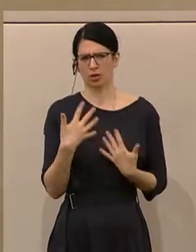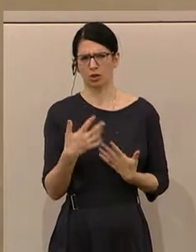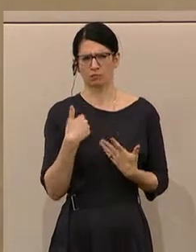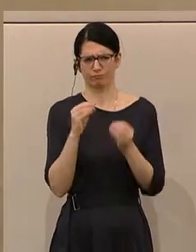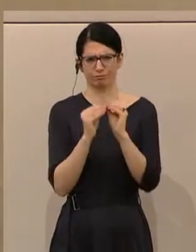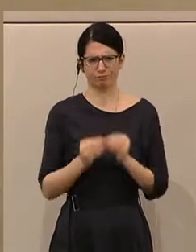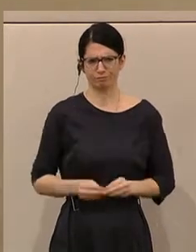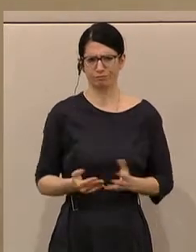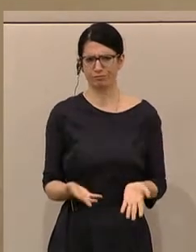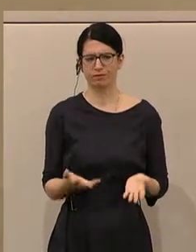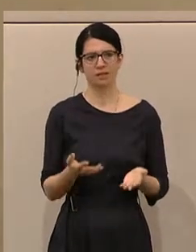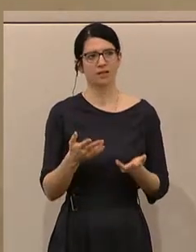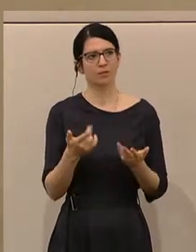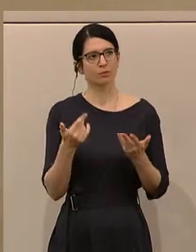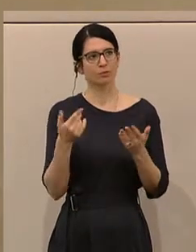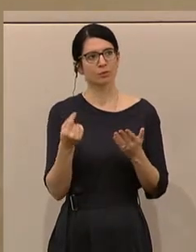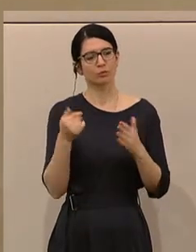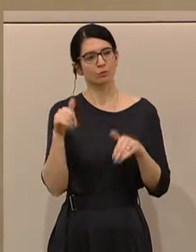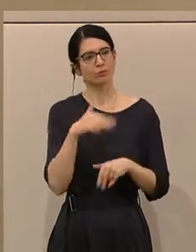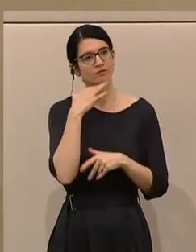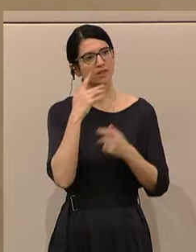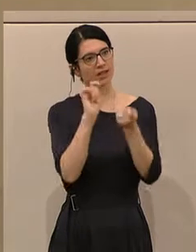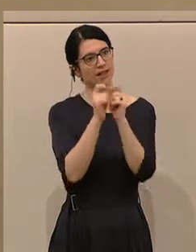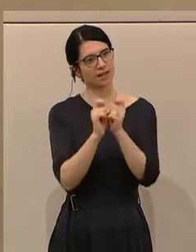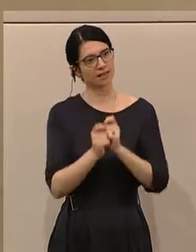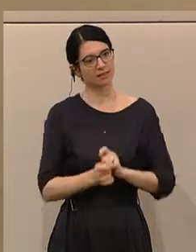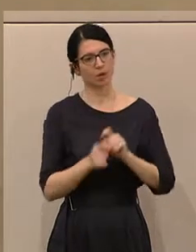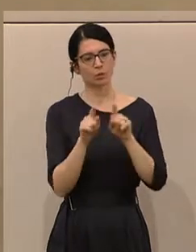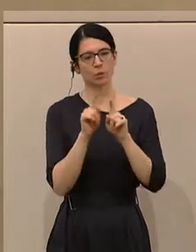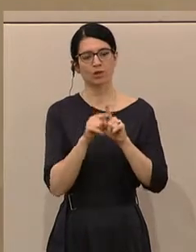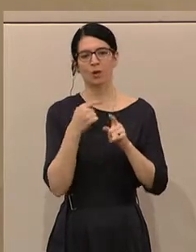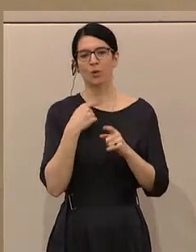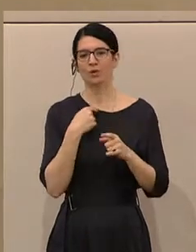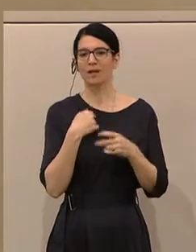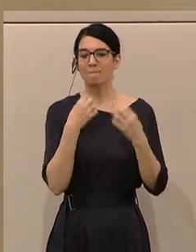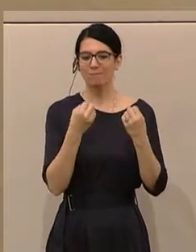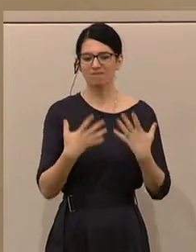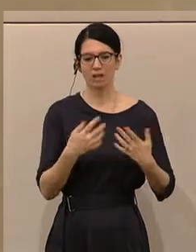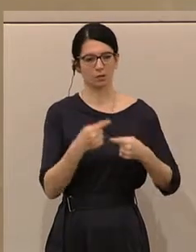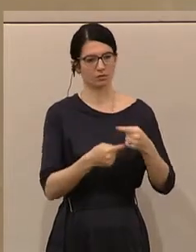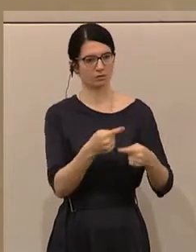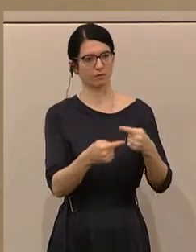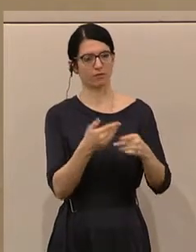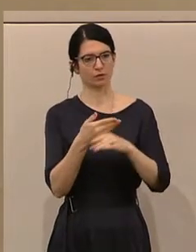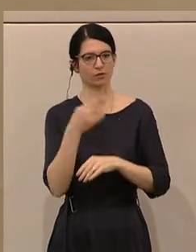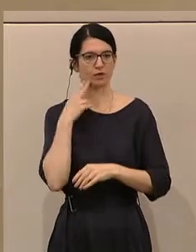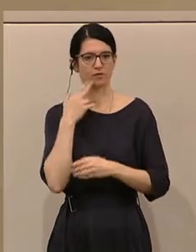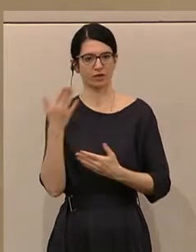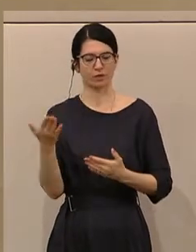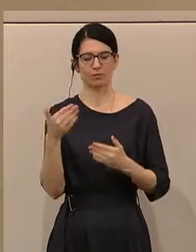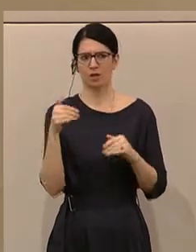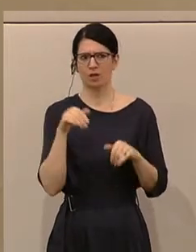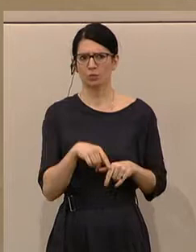weitergehen. Wir werden da vieles noch ändern müssen. Oder auch die Genehmigungsverfahren für die Betriebe. Das muss an einer Stelle